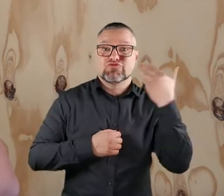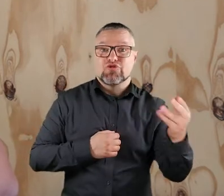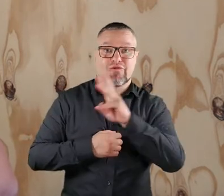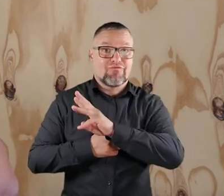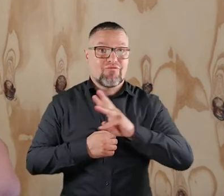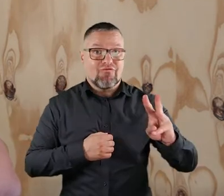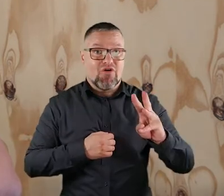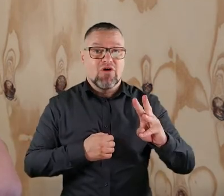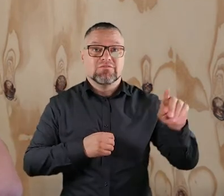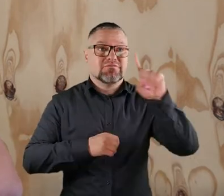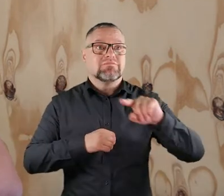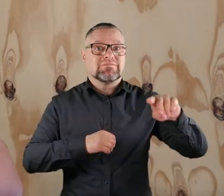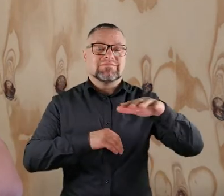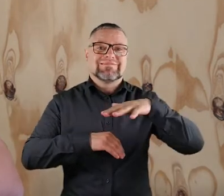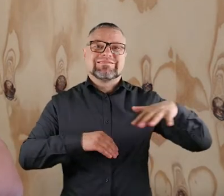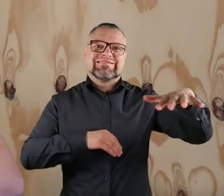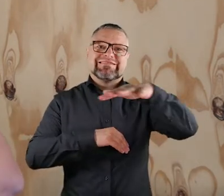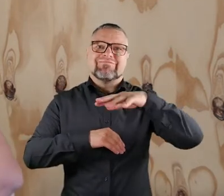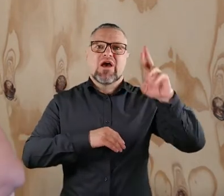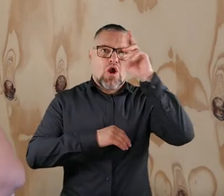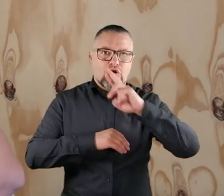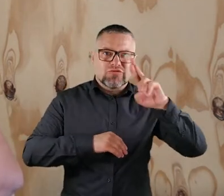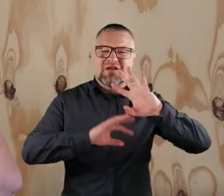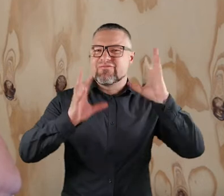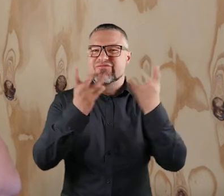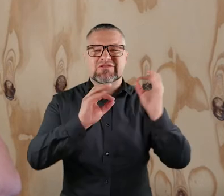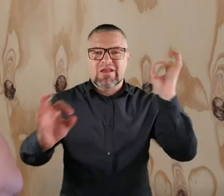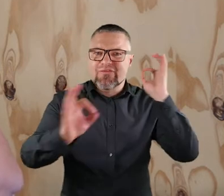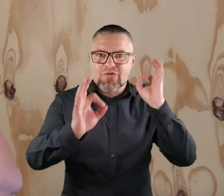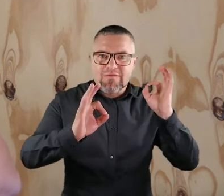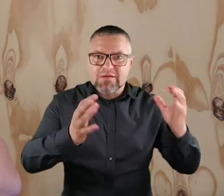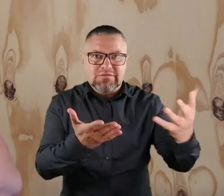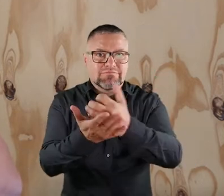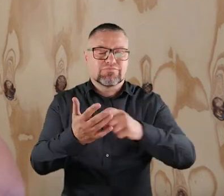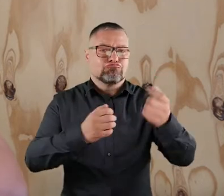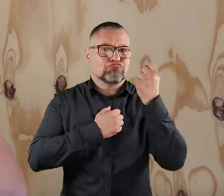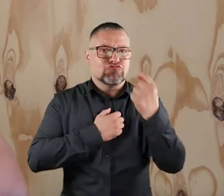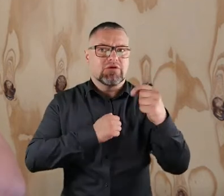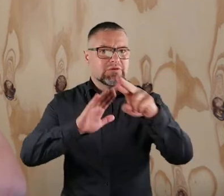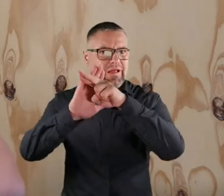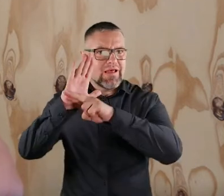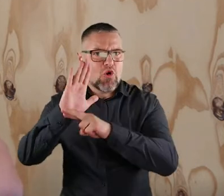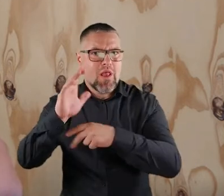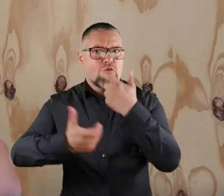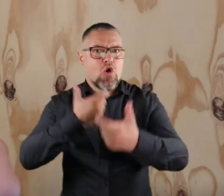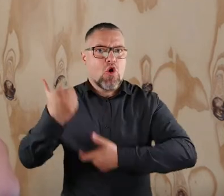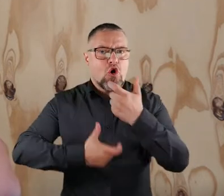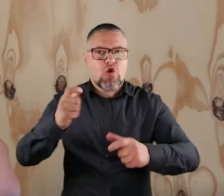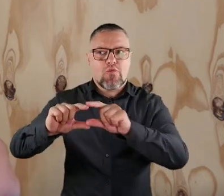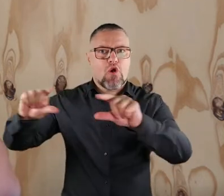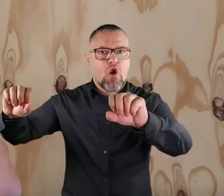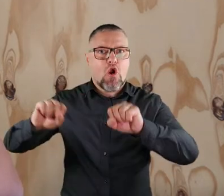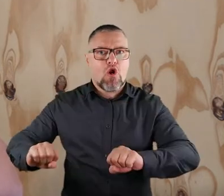internetowej w zakładce Strefa Rodzice znajdziecie Państwo wszystkie niezbędne informacje. Jest tam również zamieszczony regulamin prowadzenia